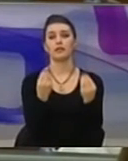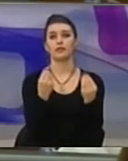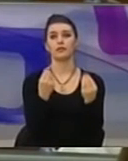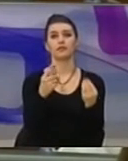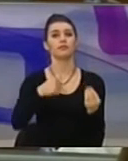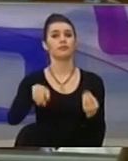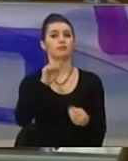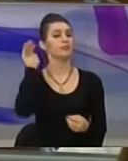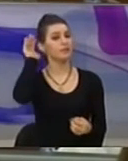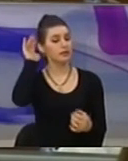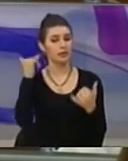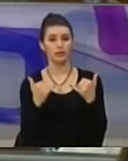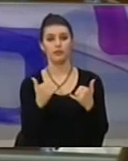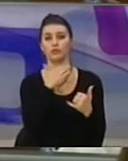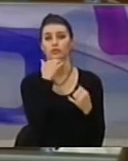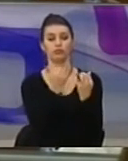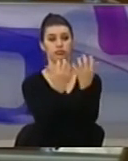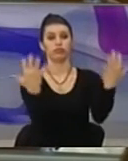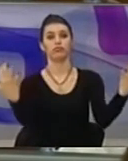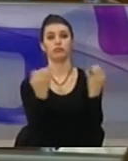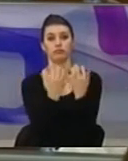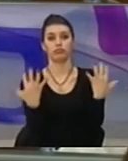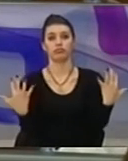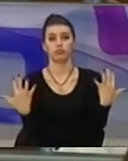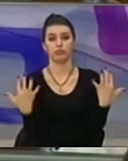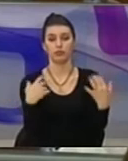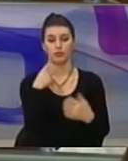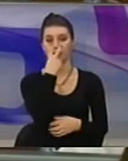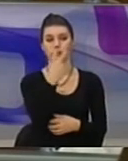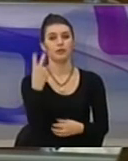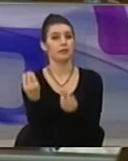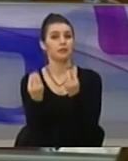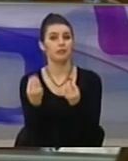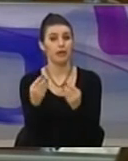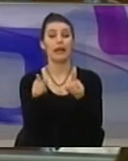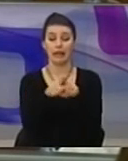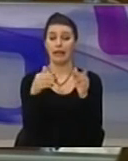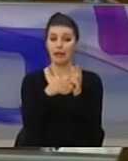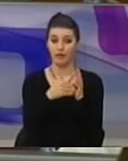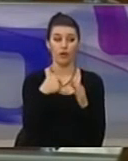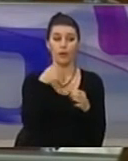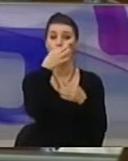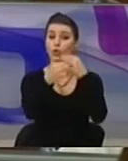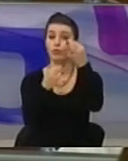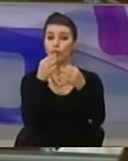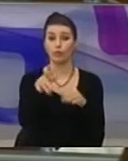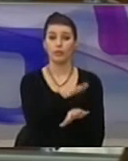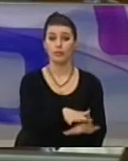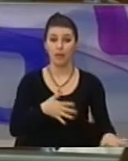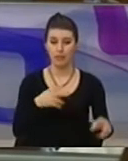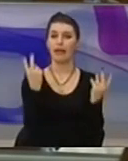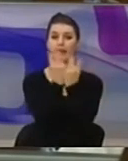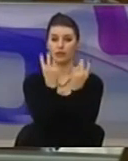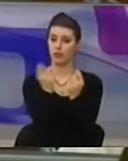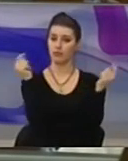e ministrave ka është madhë sot këtu prezent, po kështë me qenë mirë që edhe kur ti kemi pythjet parlamentare të jeni po është në numërt